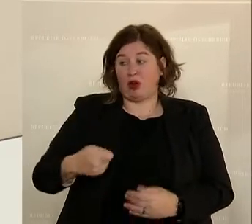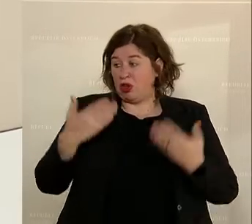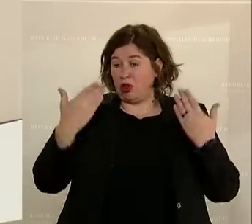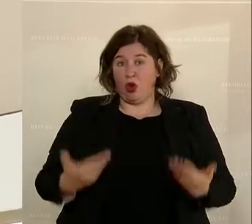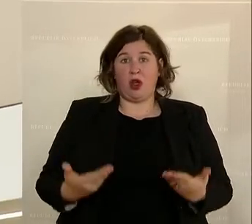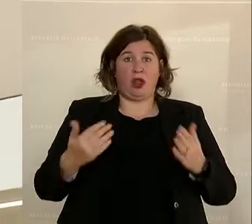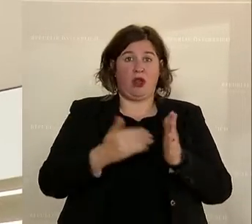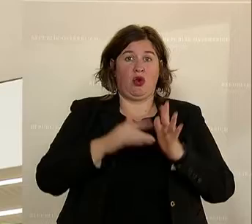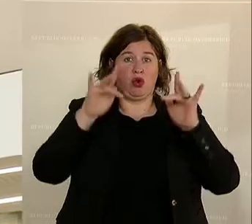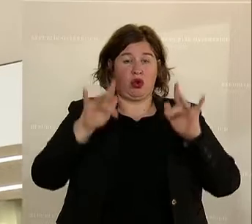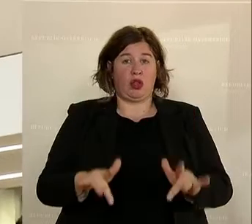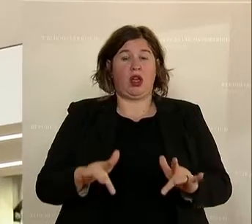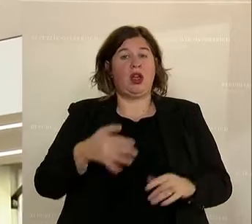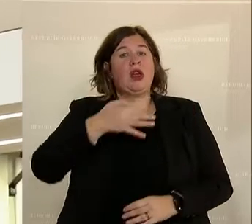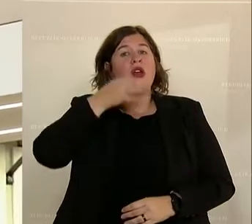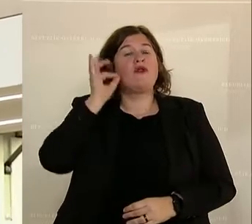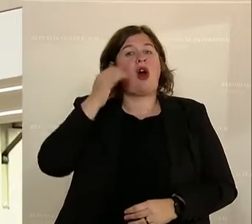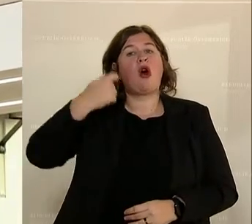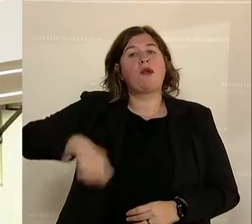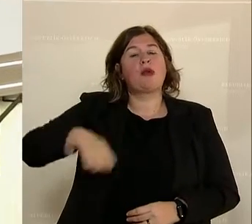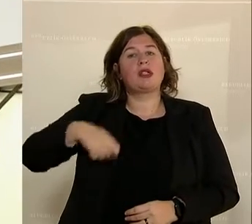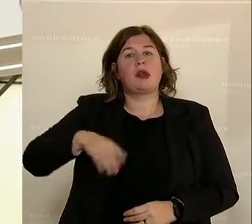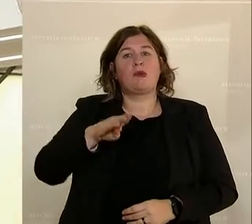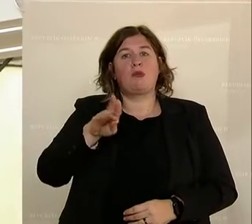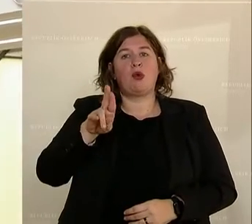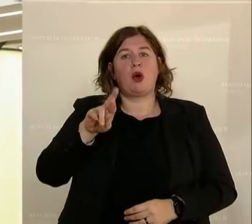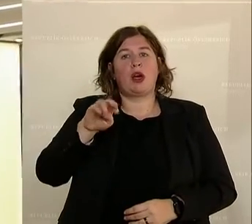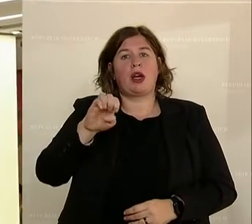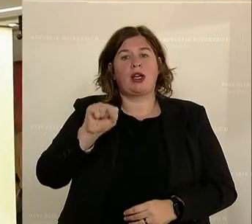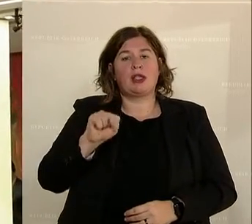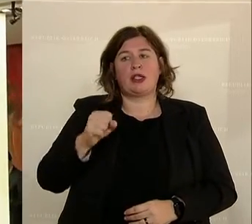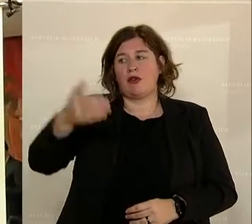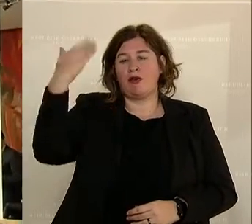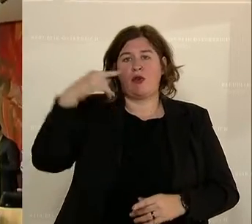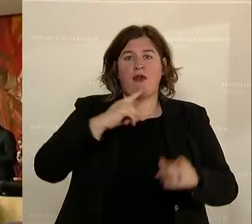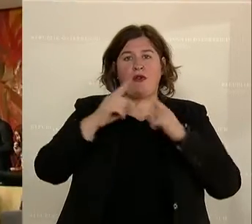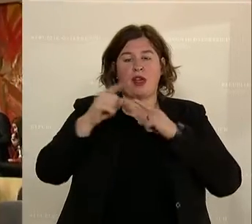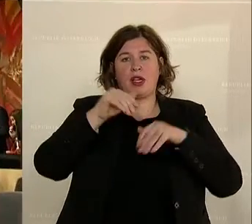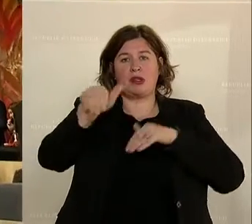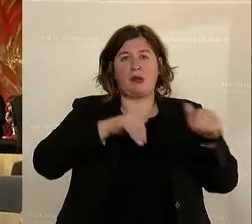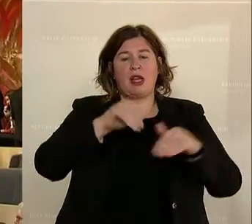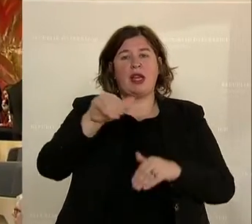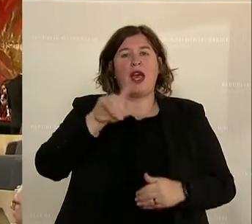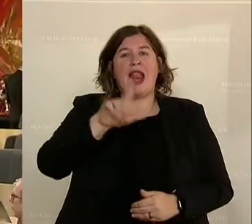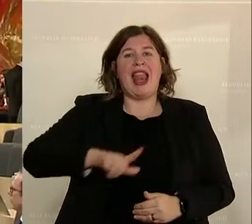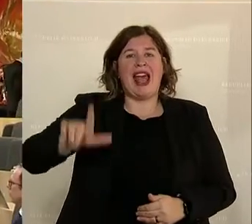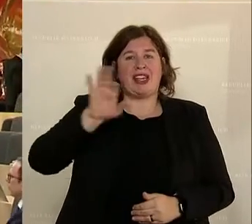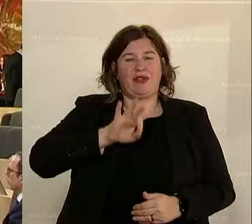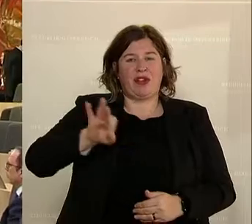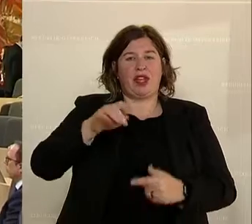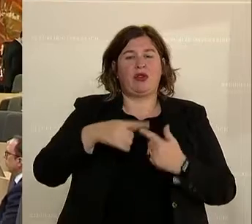noch bei uns sitzen, die Frau Präsidentin Bures, der Herr ehemalige Verkehrsminister Leichtfried und der Herr ehemalige